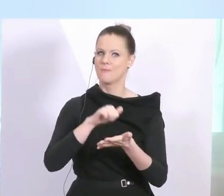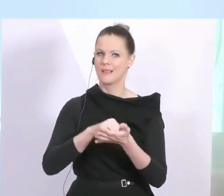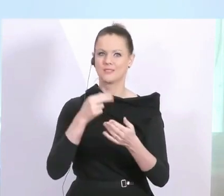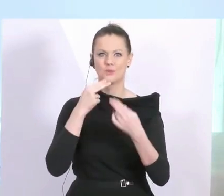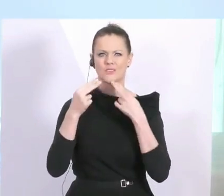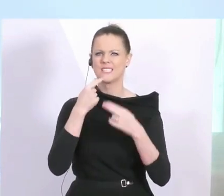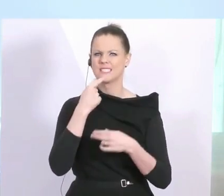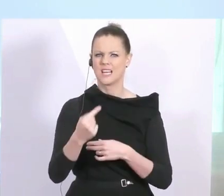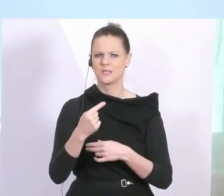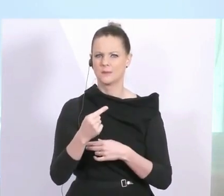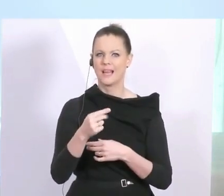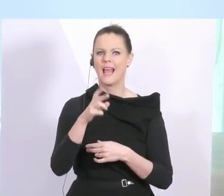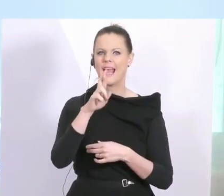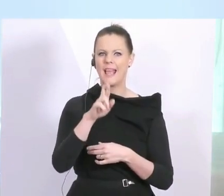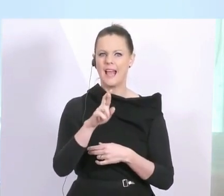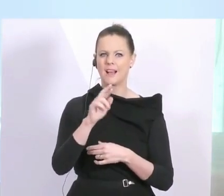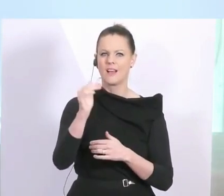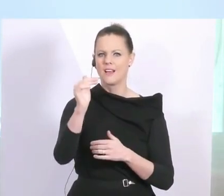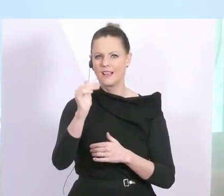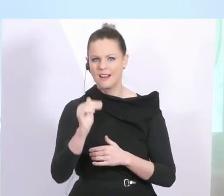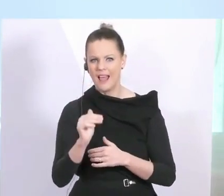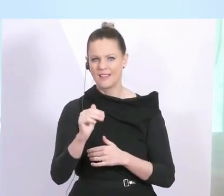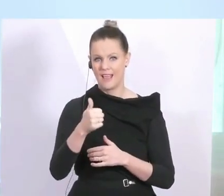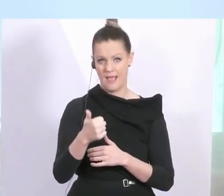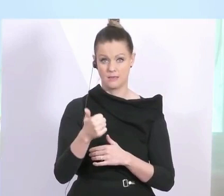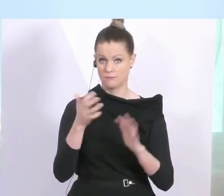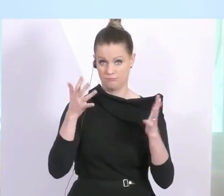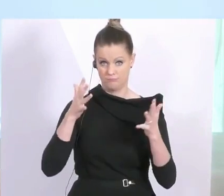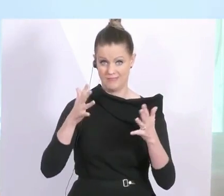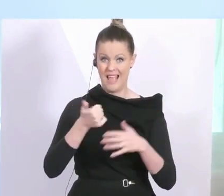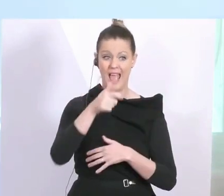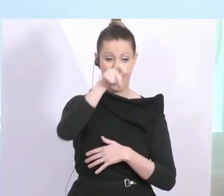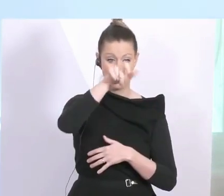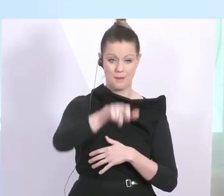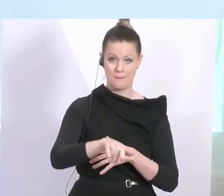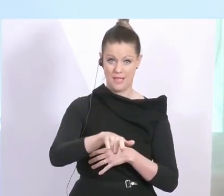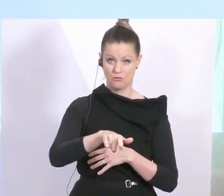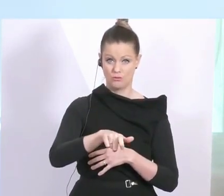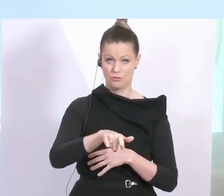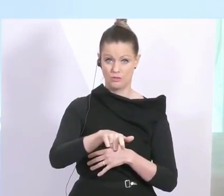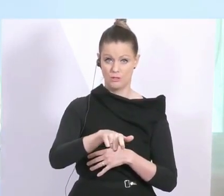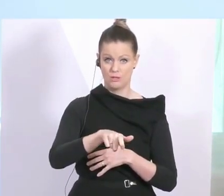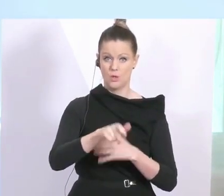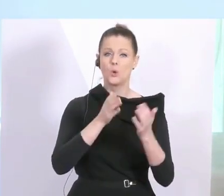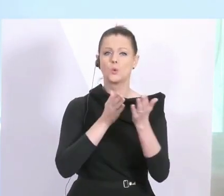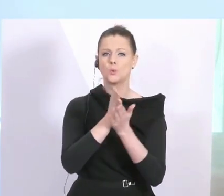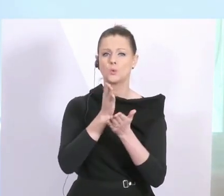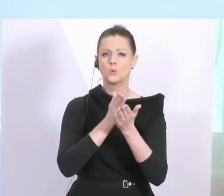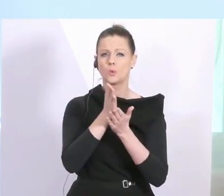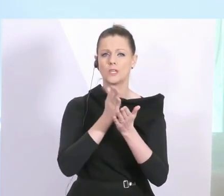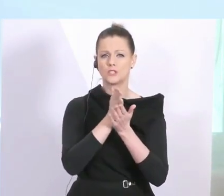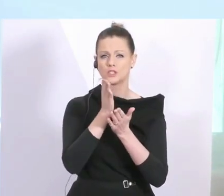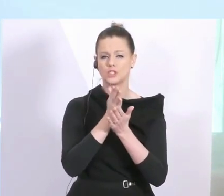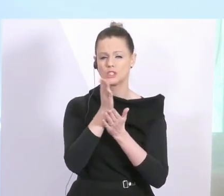bei diesem R kleiner 1 sind. Will heiß sein, dass ein Mensch weniger, durchschnittlich weniger